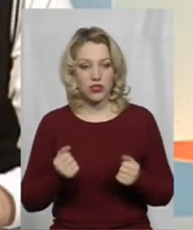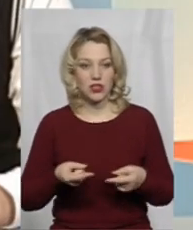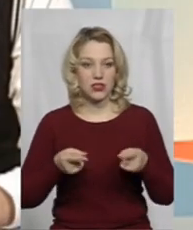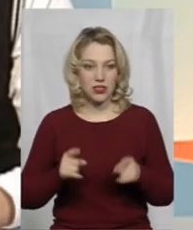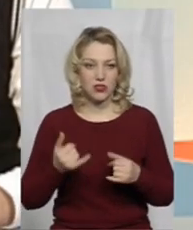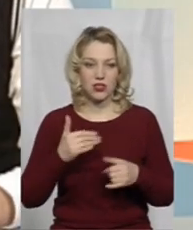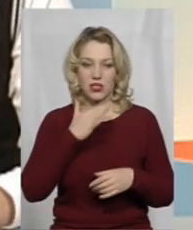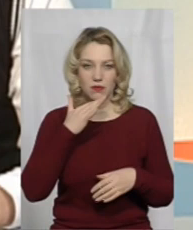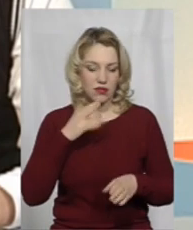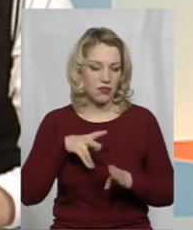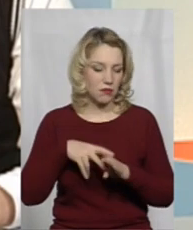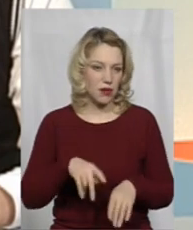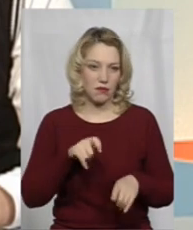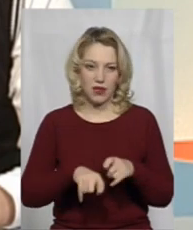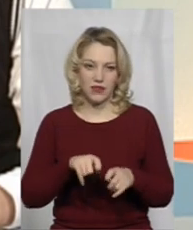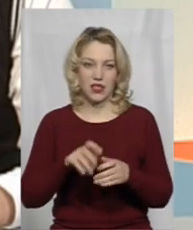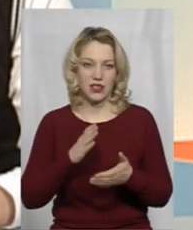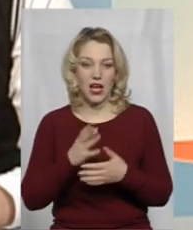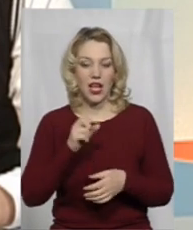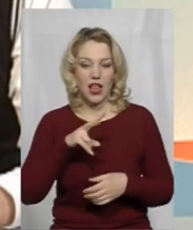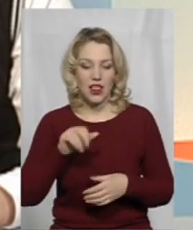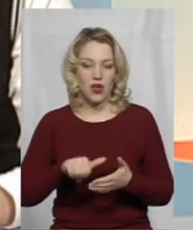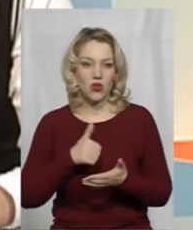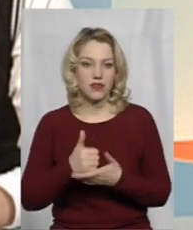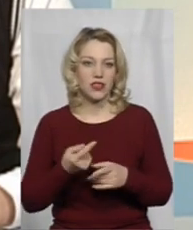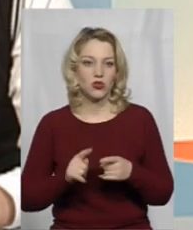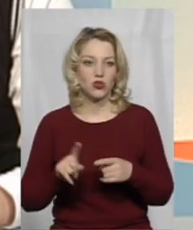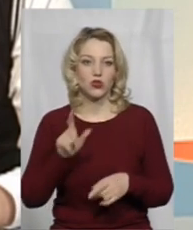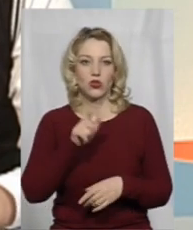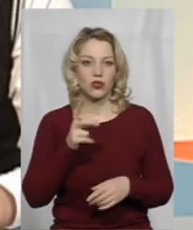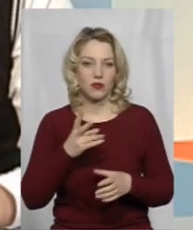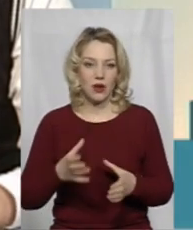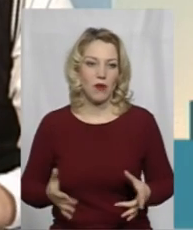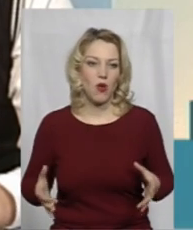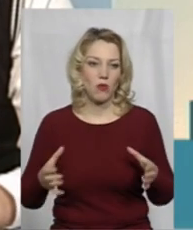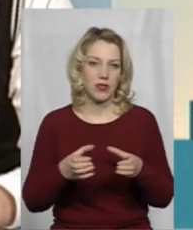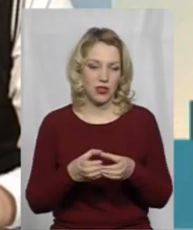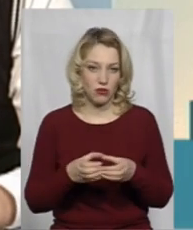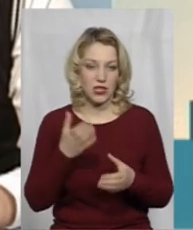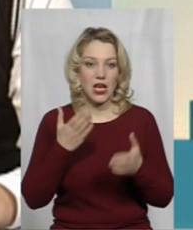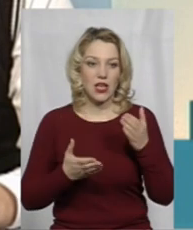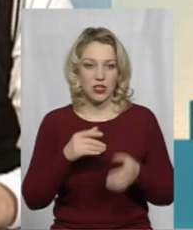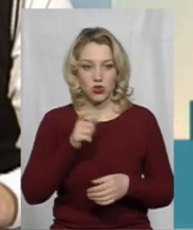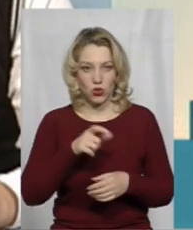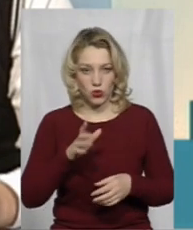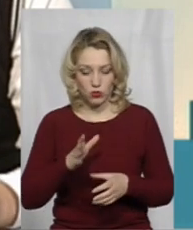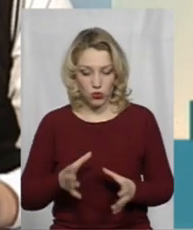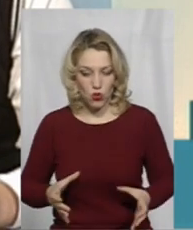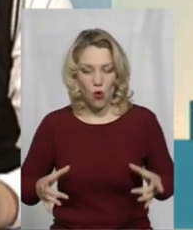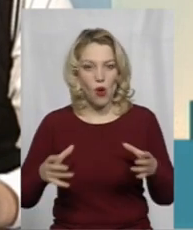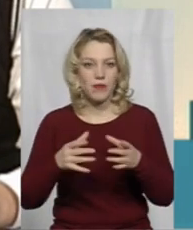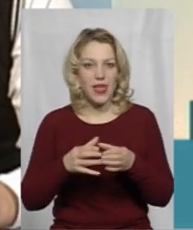зараз перевірки, зараз навантаження, вони пішли. Але саме головне те, що людям треба об'єднуватися. Якщо люди об'єднуватися,